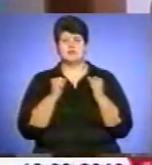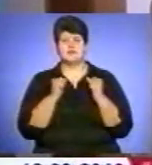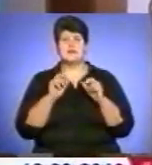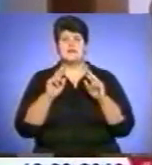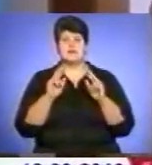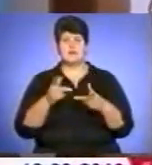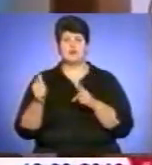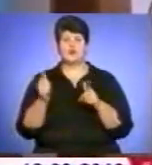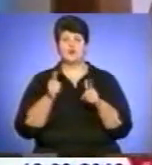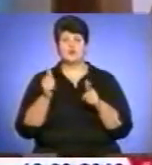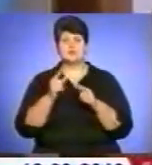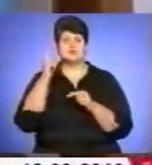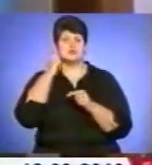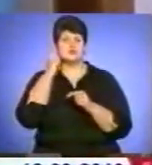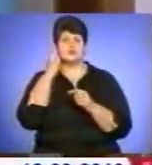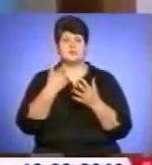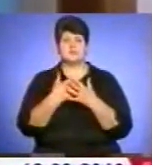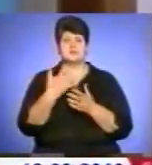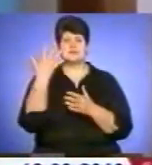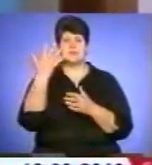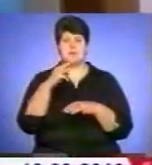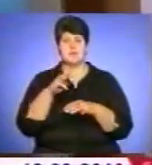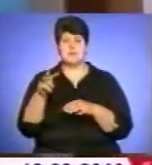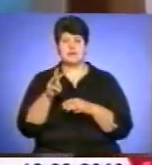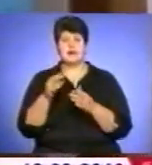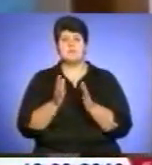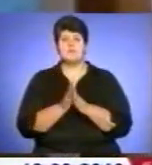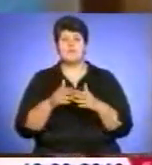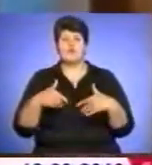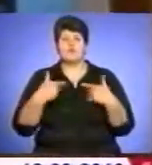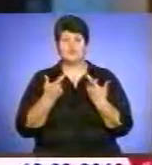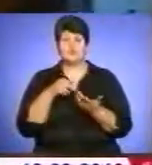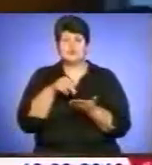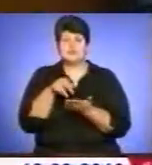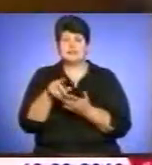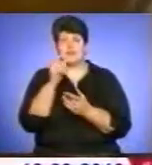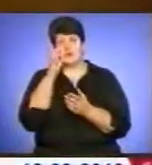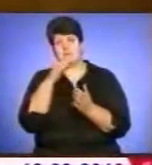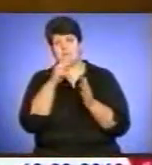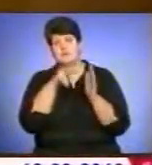Блаженко? Чути метрів так за п'ять. Отож пропонує зайти за коліси і підглянути.